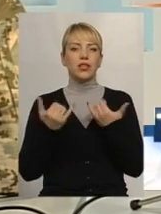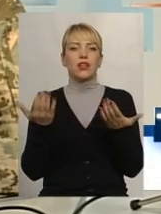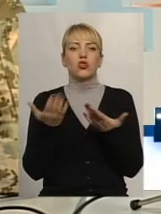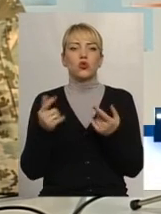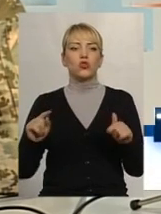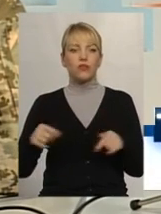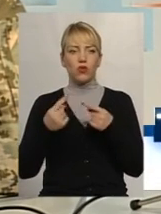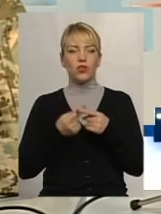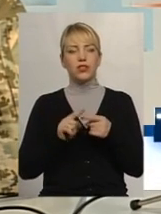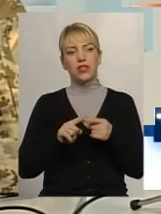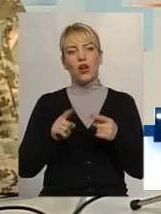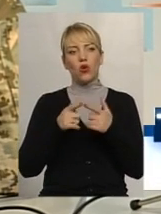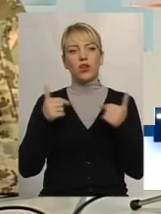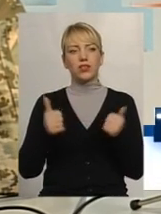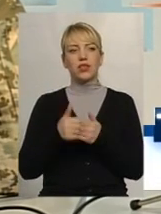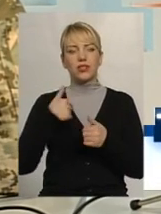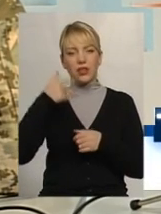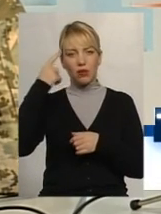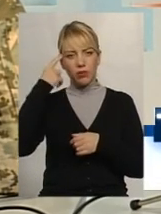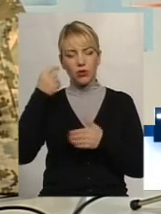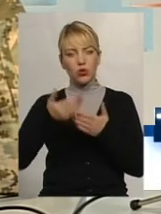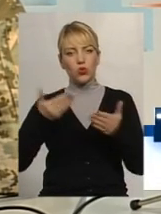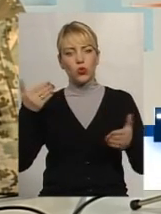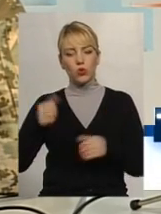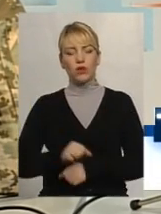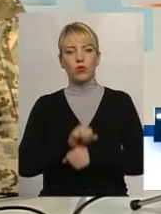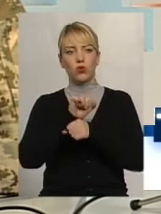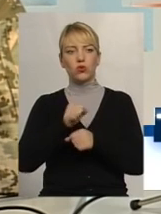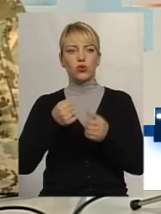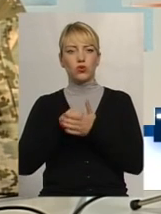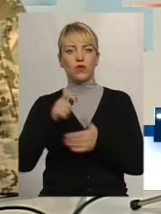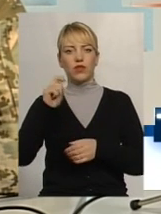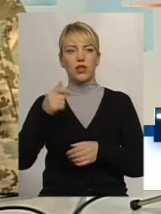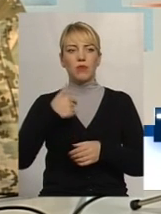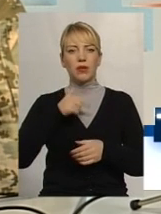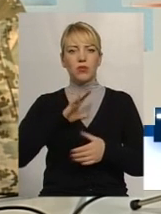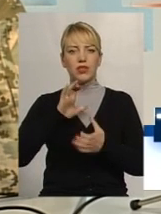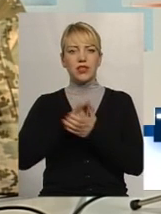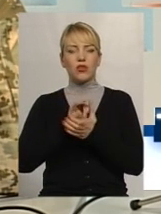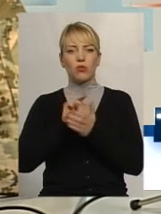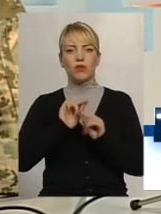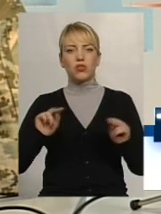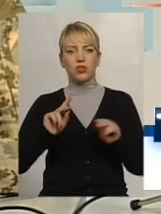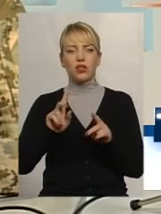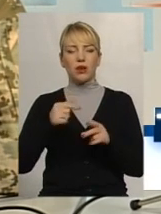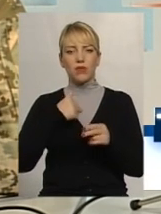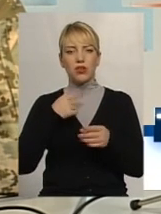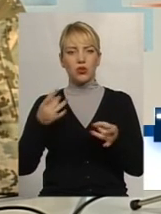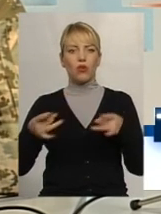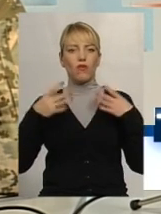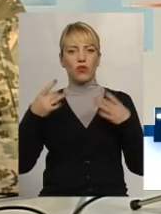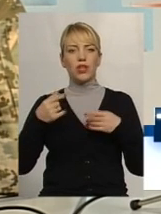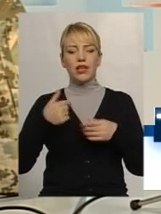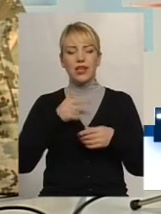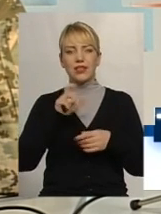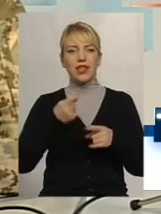організація. Ви знаєте, я пам'ятаю, до революції, до війни, мене була знайома вчителька, яка говорила мені, що я